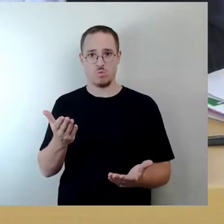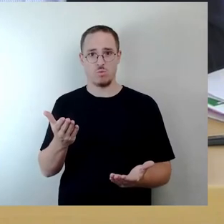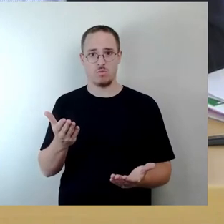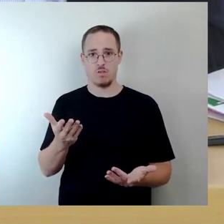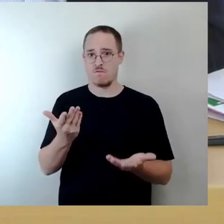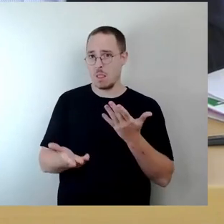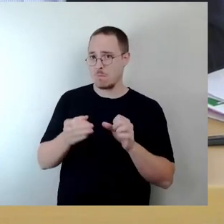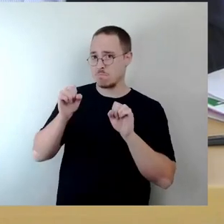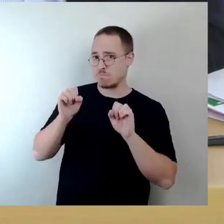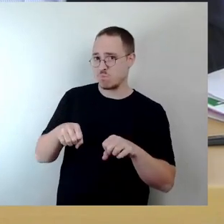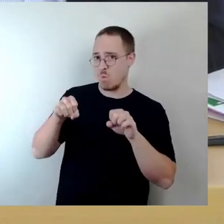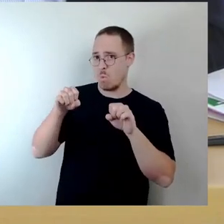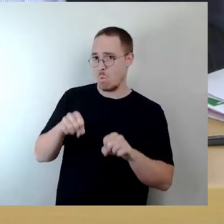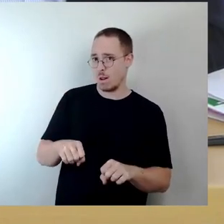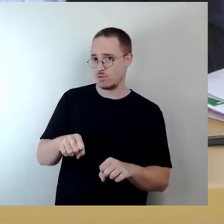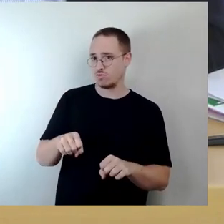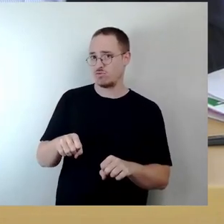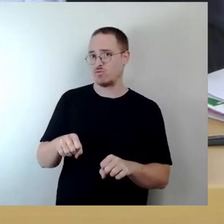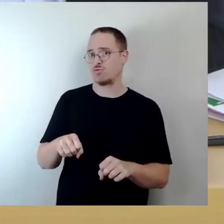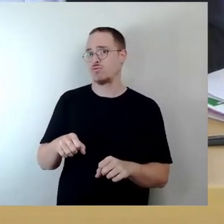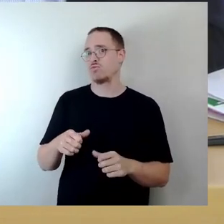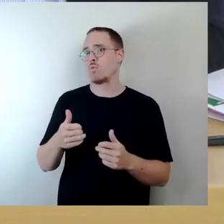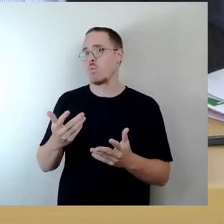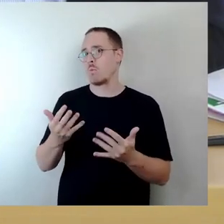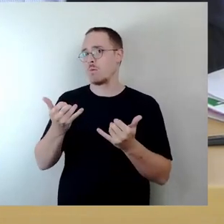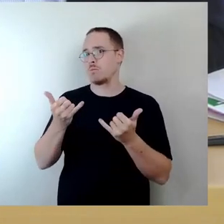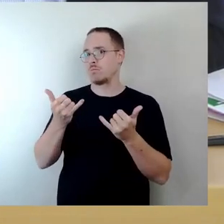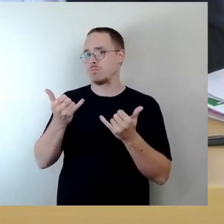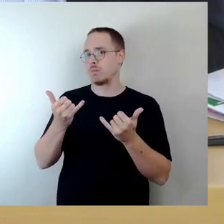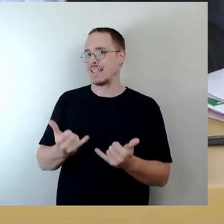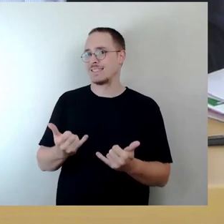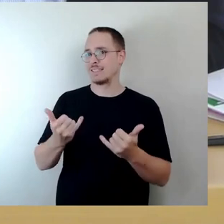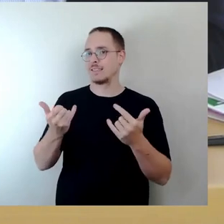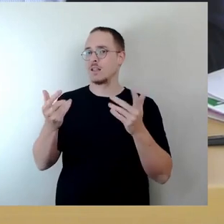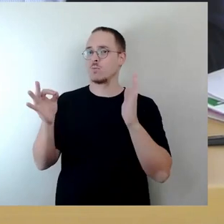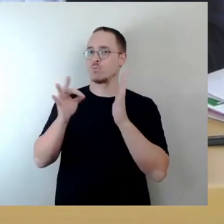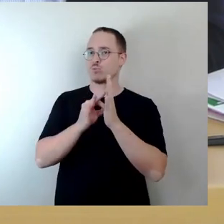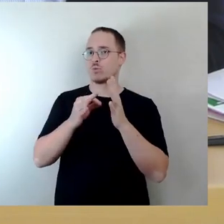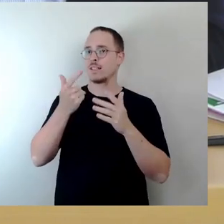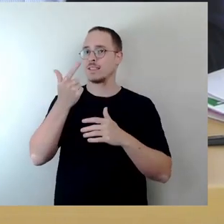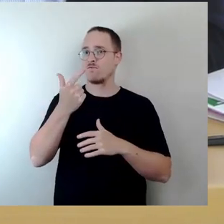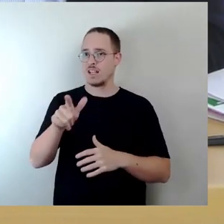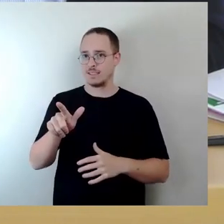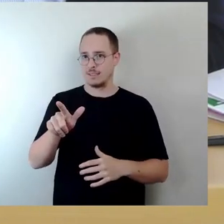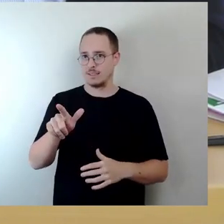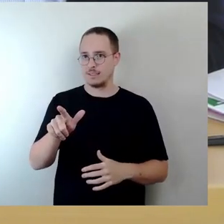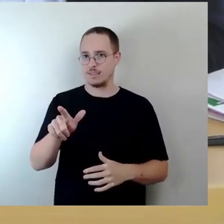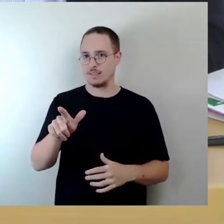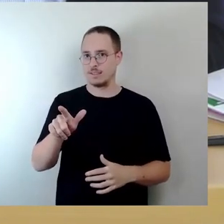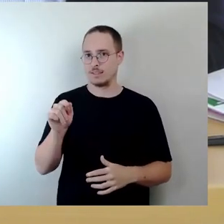Oder ob sich Widerspruch jetzt regen würde, wenn wir den Top 20, das ist die Angelegenheit...